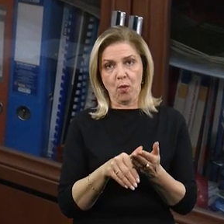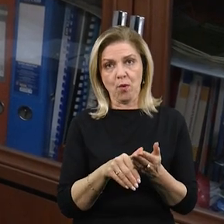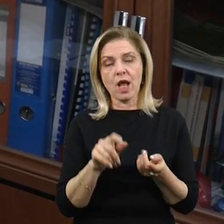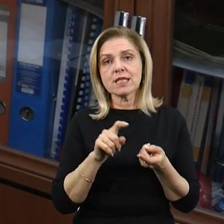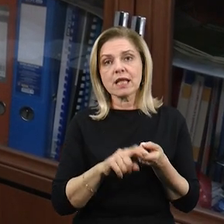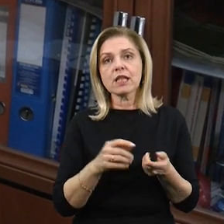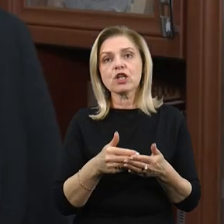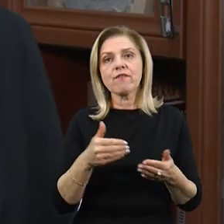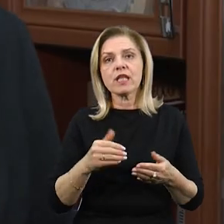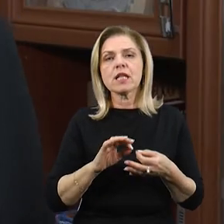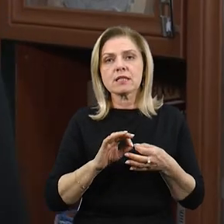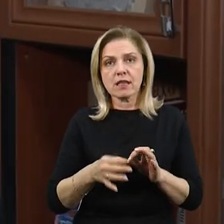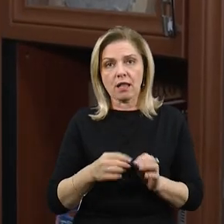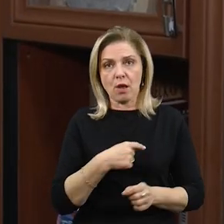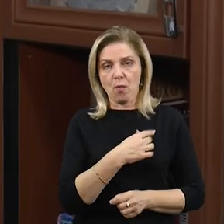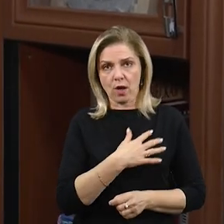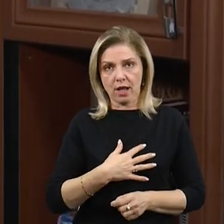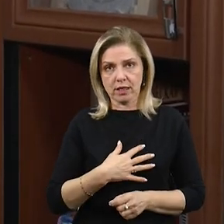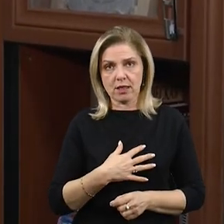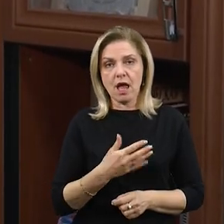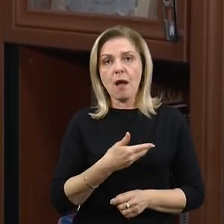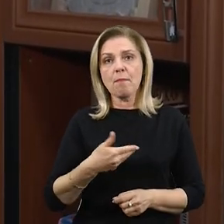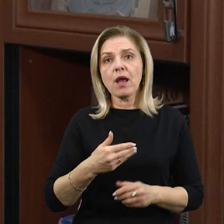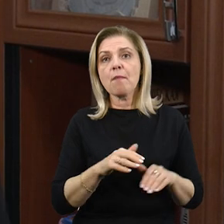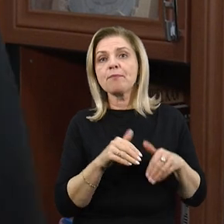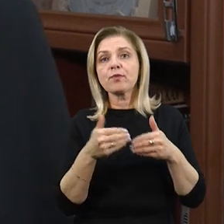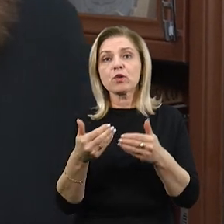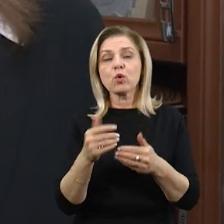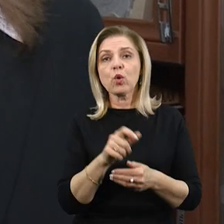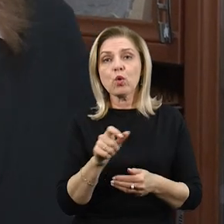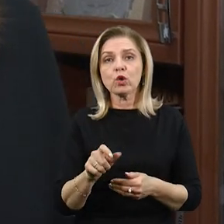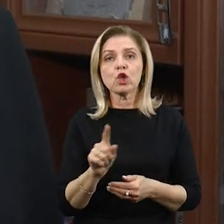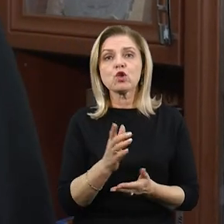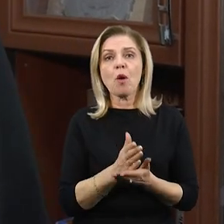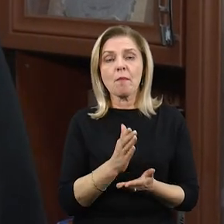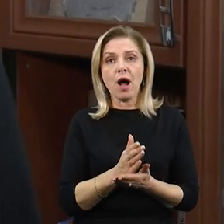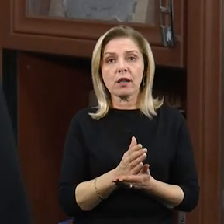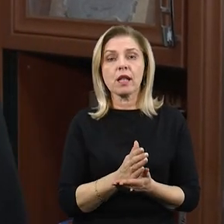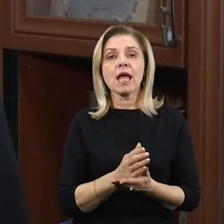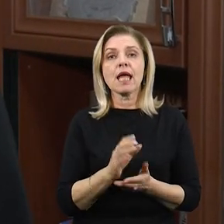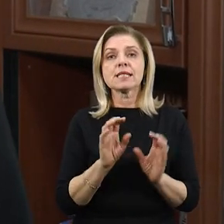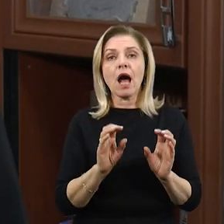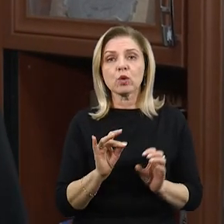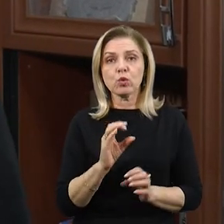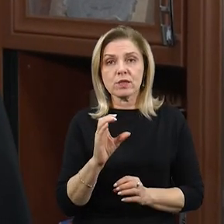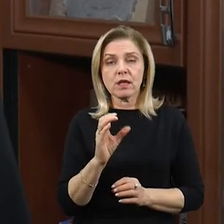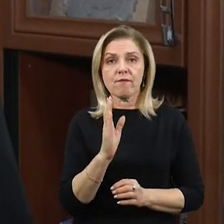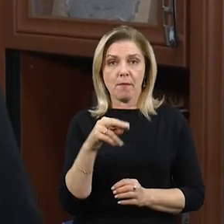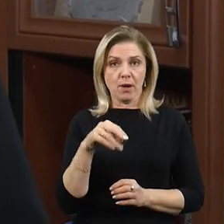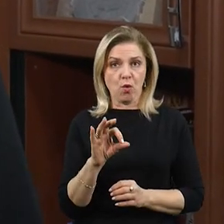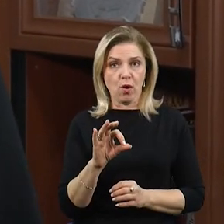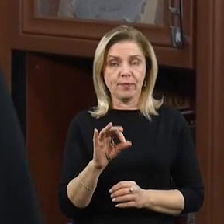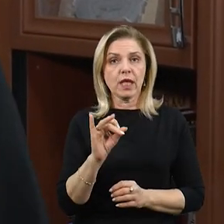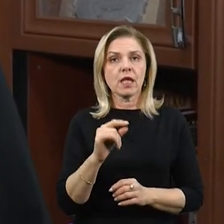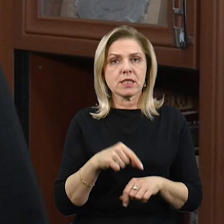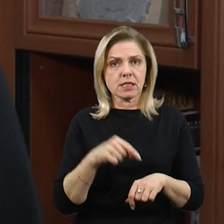від складності поранення. Мають право звернутися і люди, які мали статус внутрішньопереміщених осіб і зазнали обстрілів,